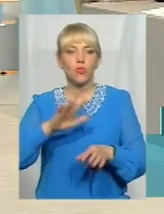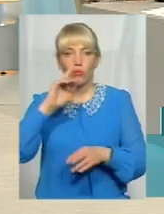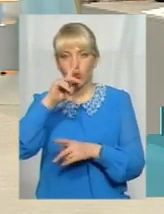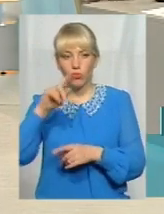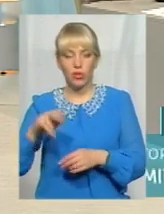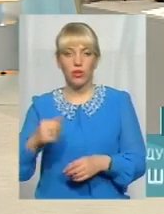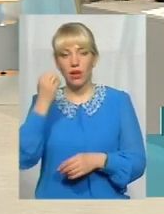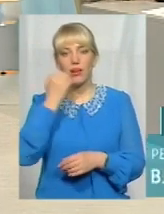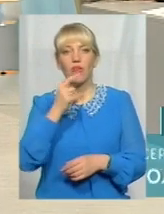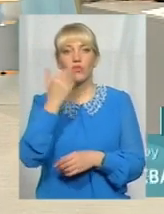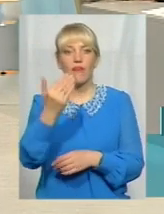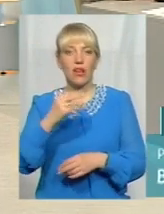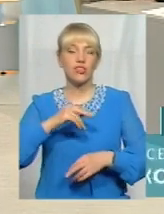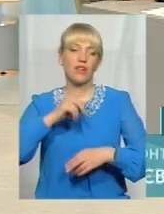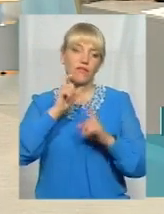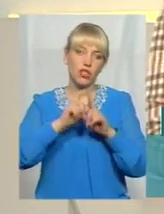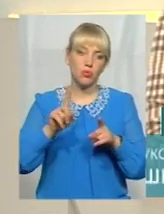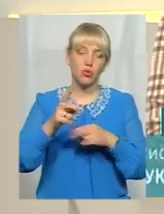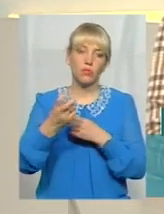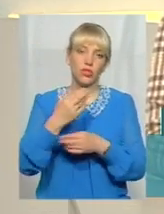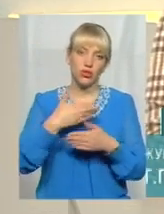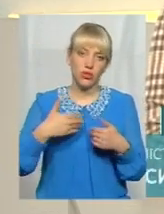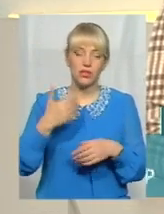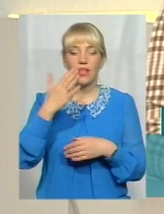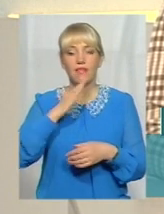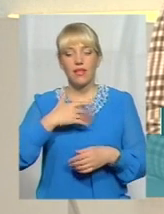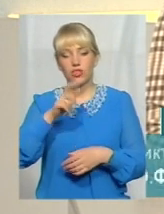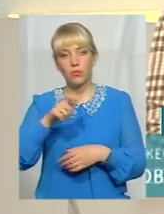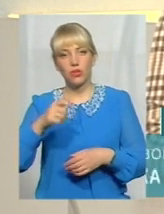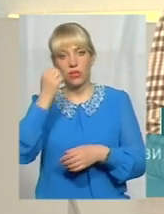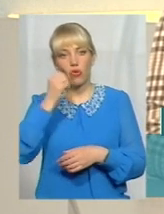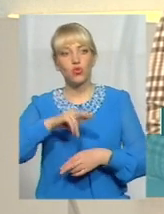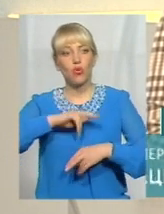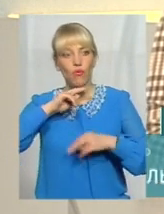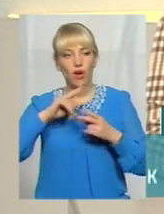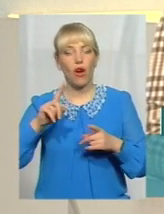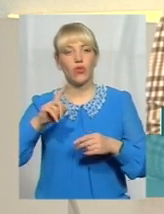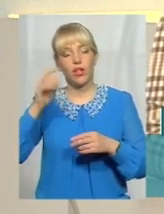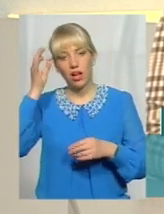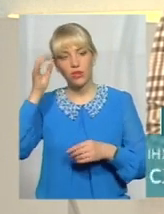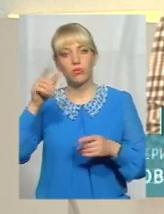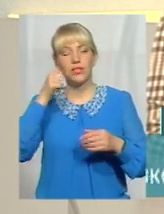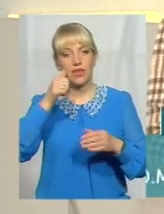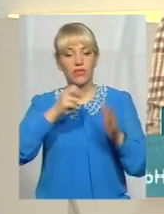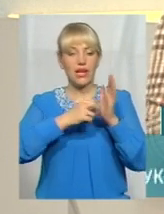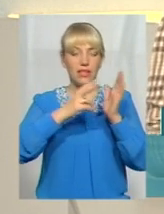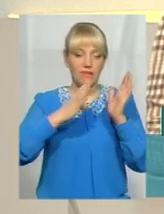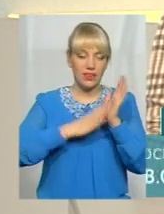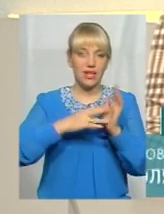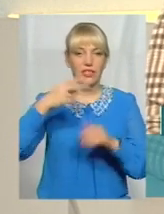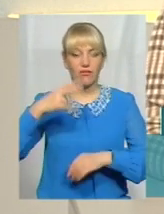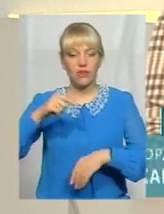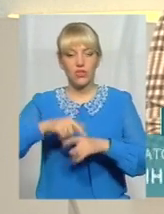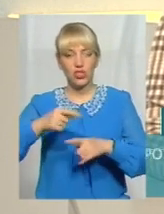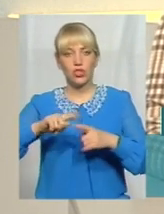ваші відповіді, за те, що прийшли сьогодні до нас. Нашим глядачам дякуємо за увагу і нагадуємо, що завтра о 19.20 у цій